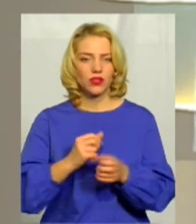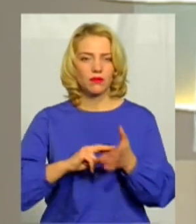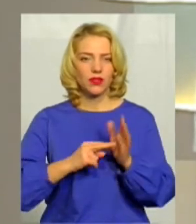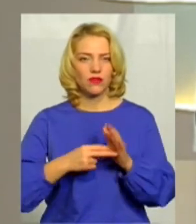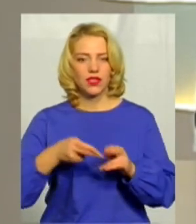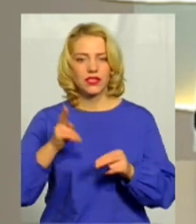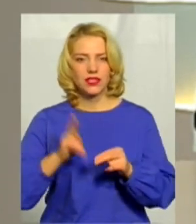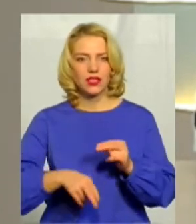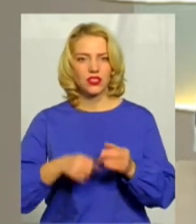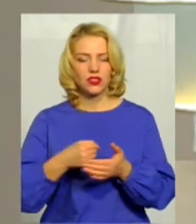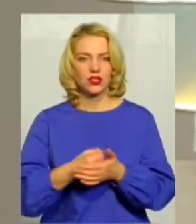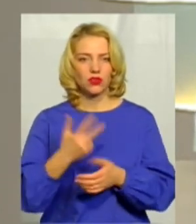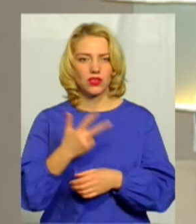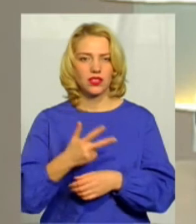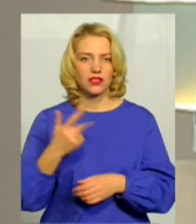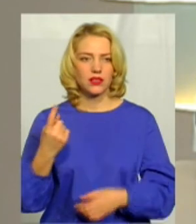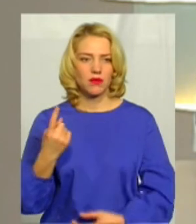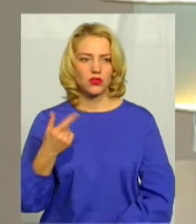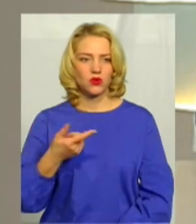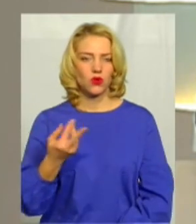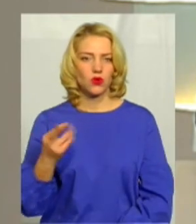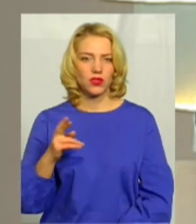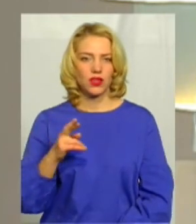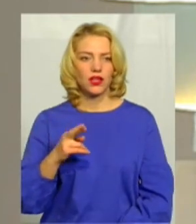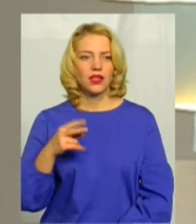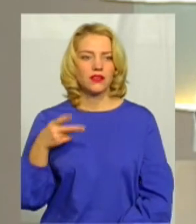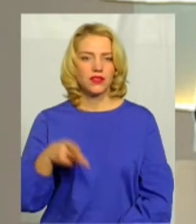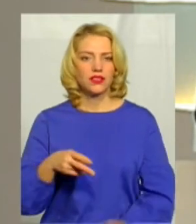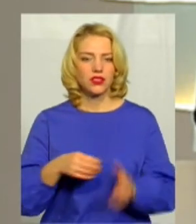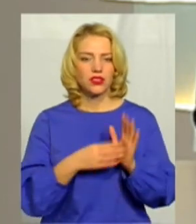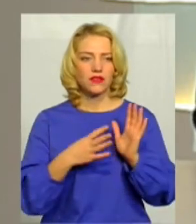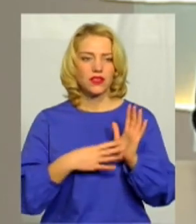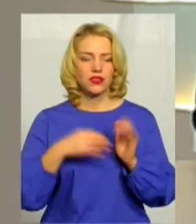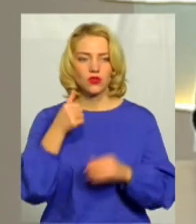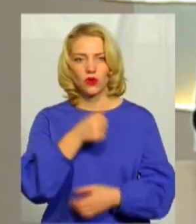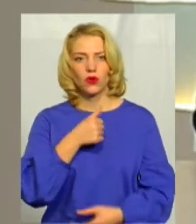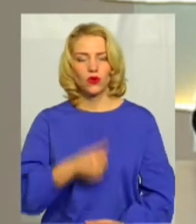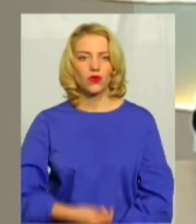закінчити до 31 грудня 2019 року.